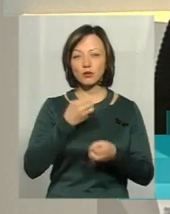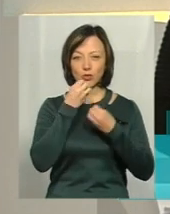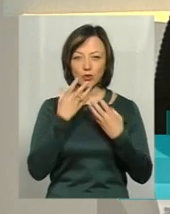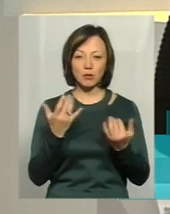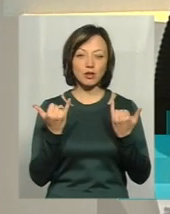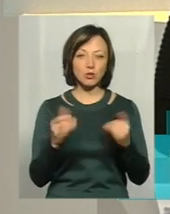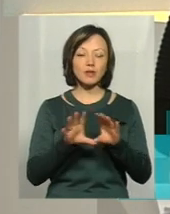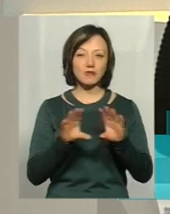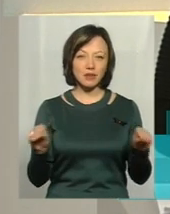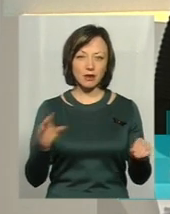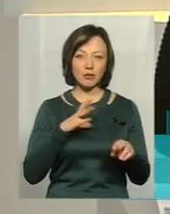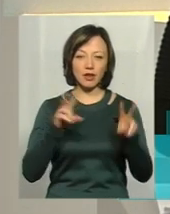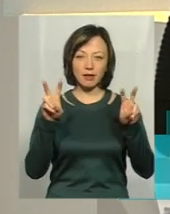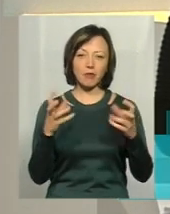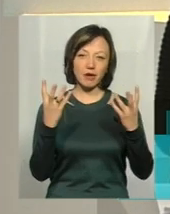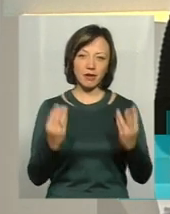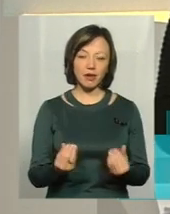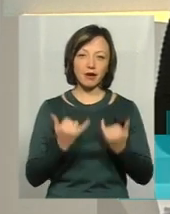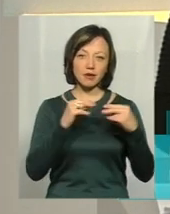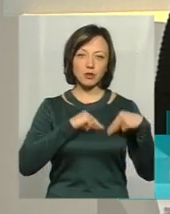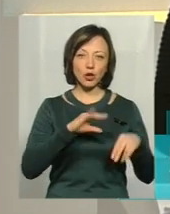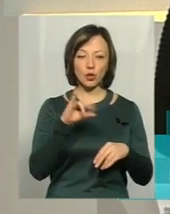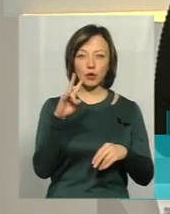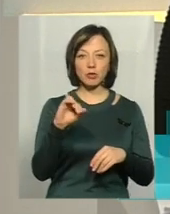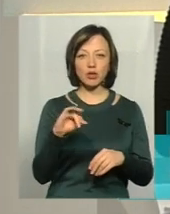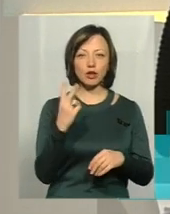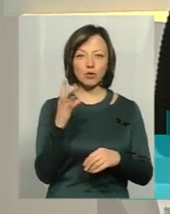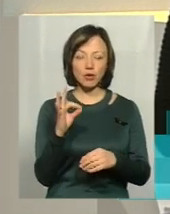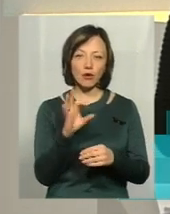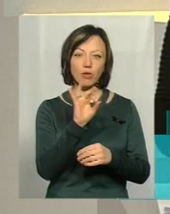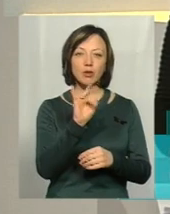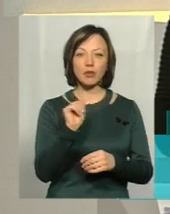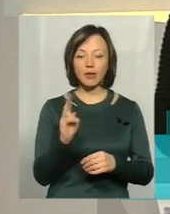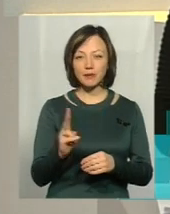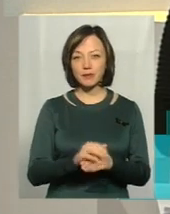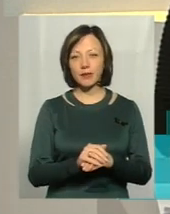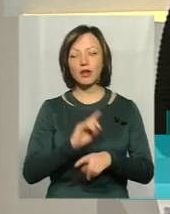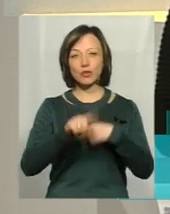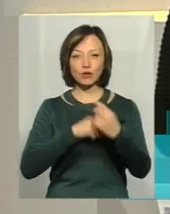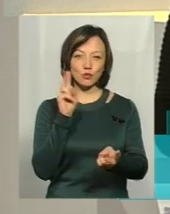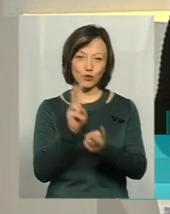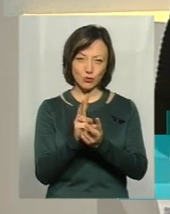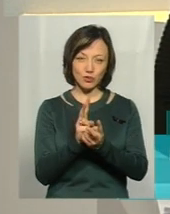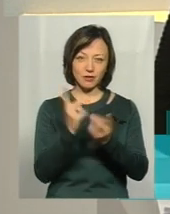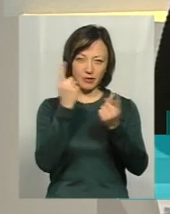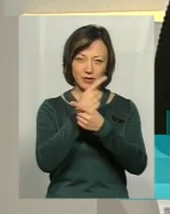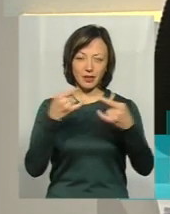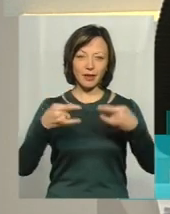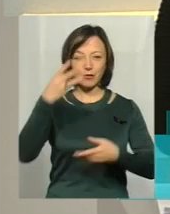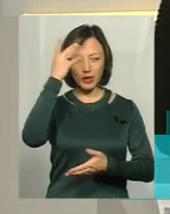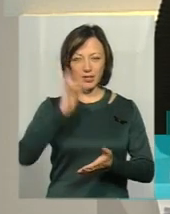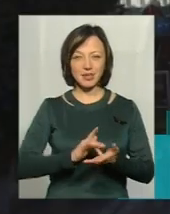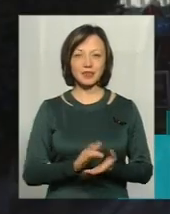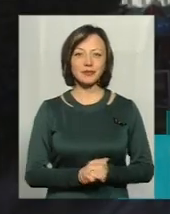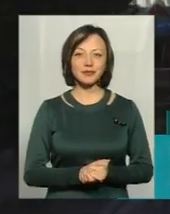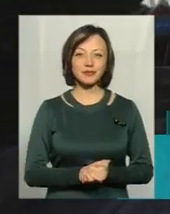добре. На сьогодні все. Це була тема дня. В студії працювала Юна Мітрашко і Ольга Рибак. До наступних зустрічей на каналі Поділля